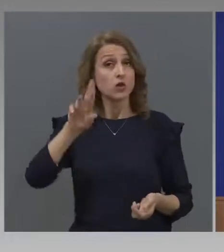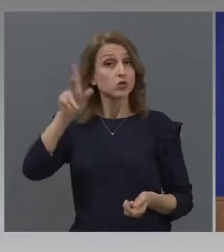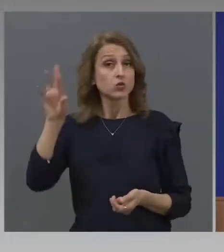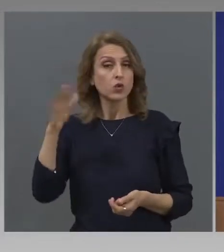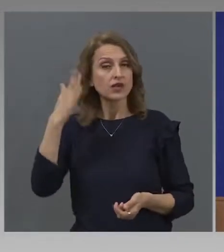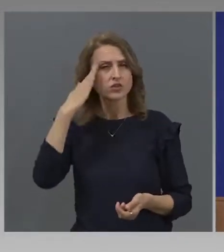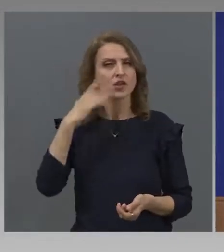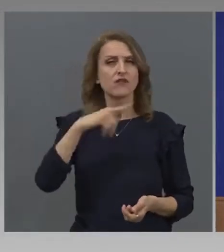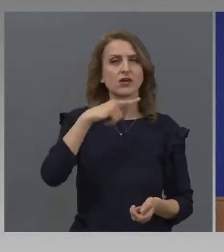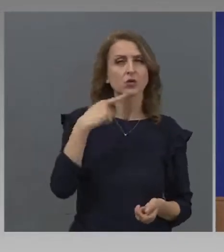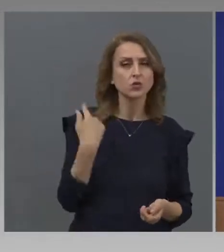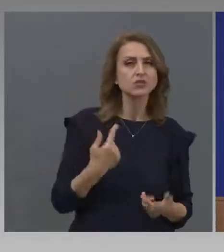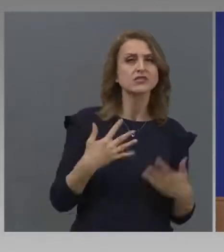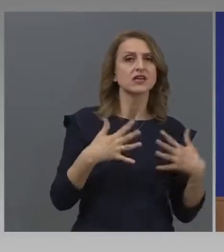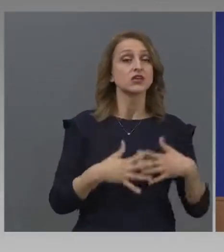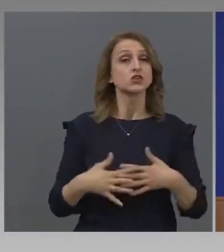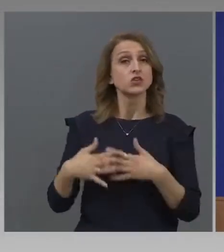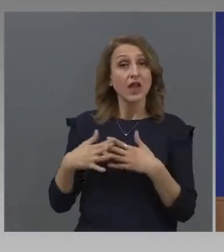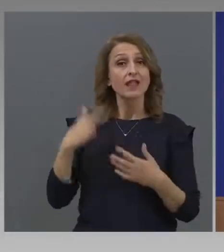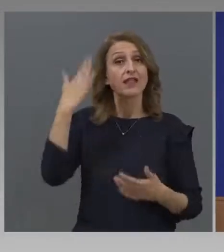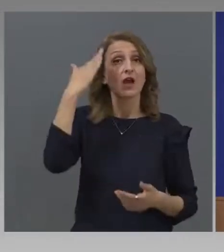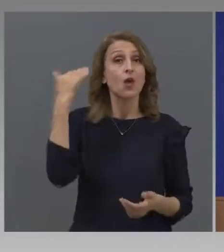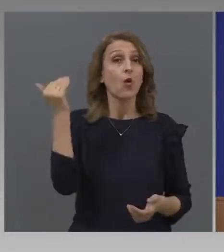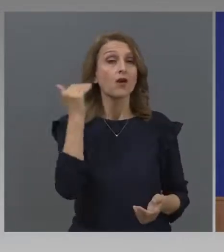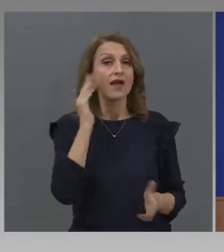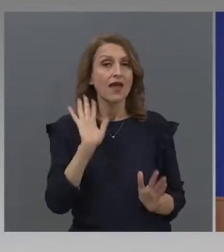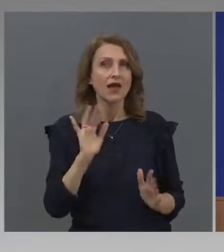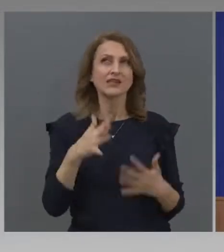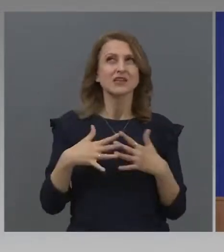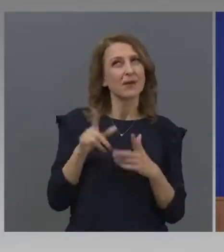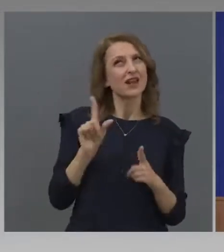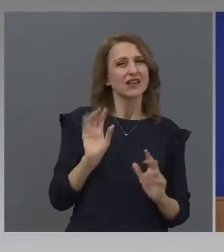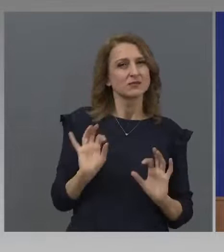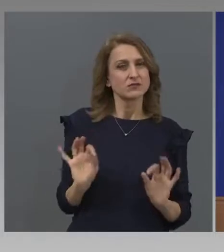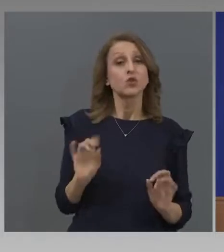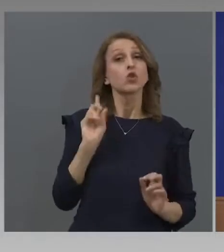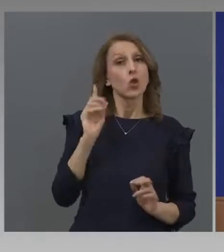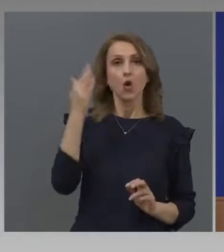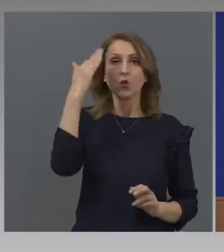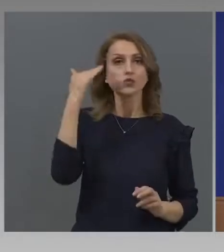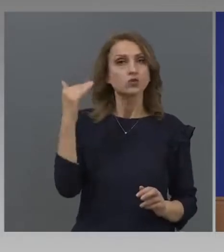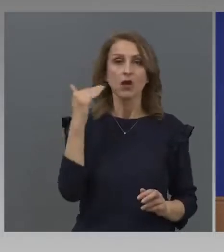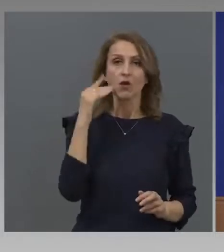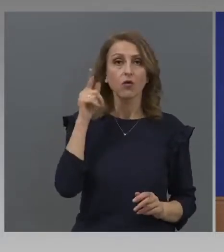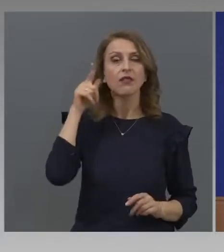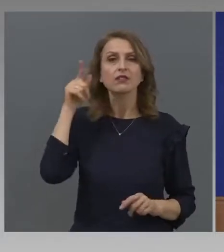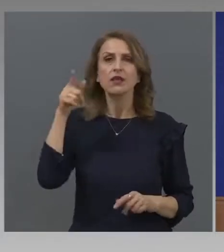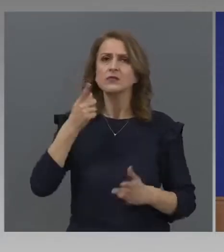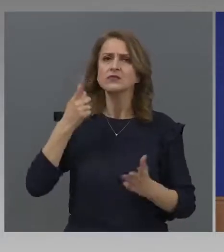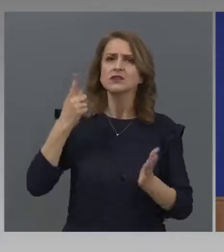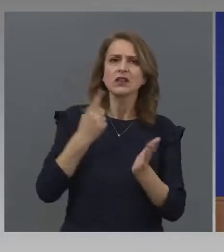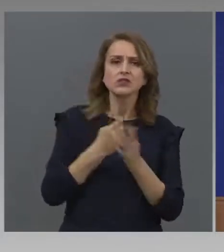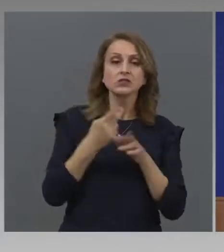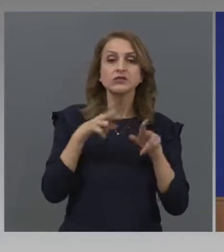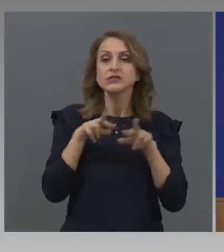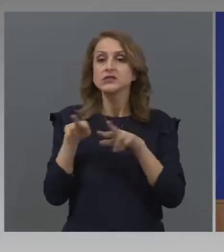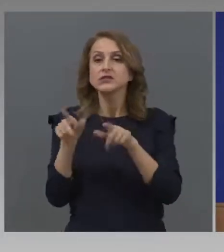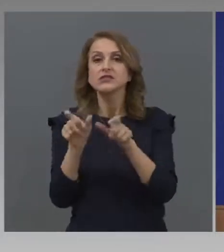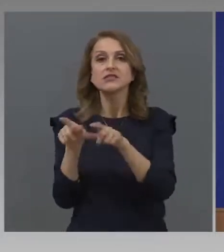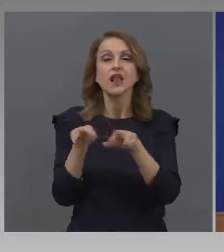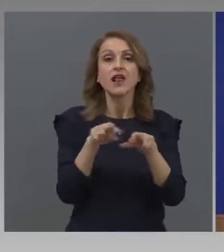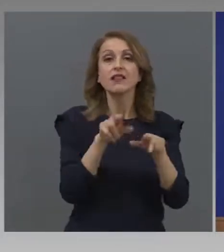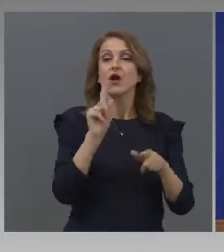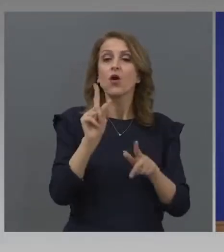Русия, щатите, Корея. За щатите не съм сигурен, но за Корея със сигурност. Е задължително, за да може